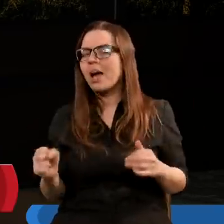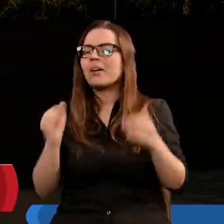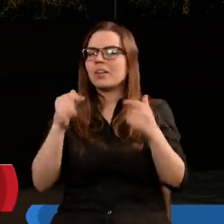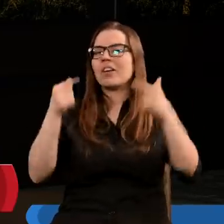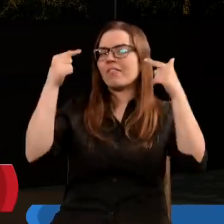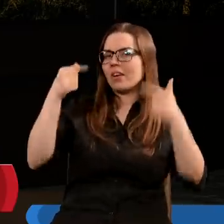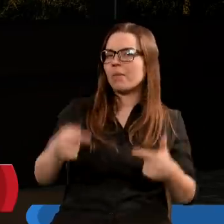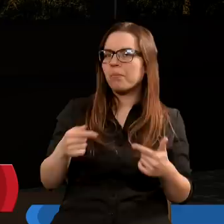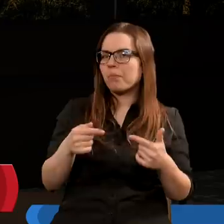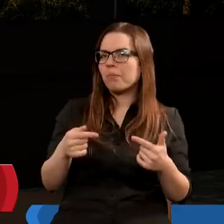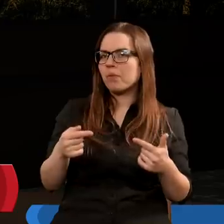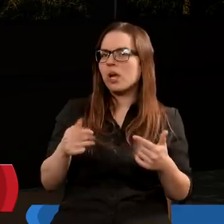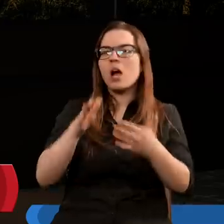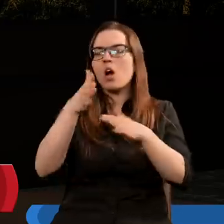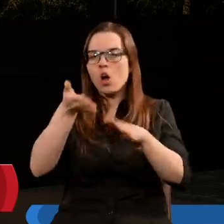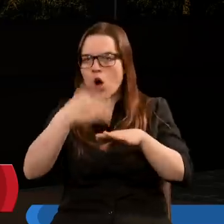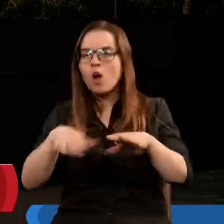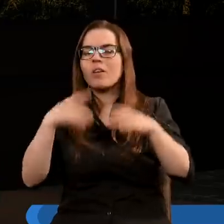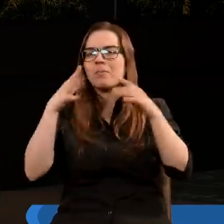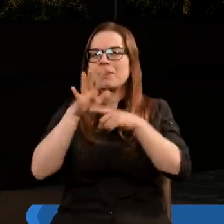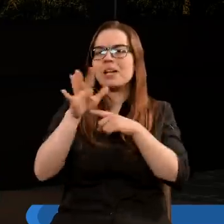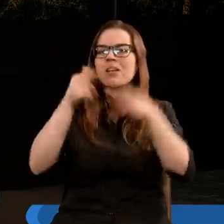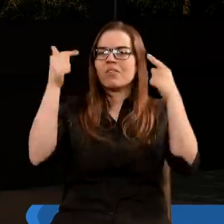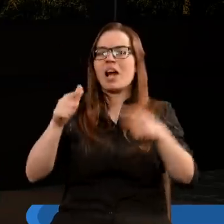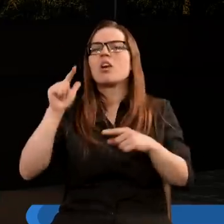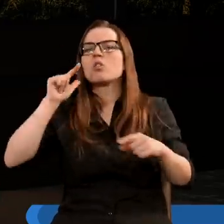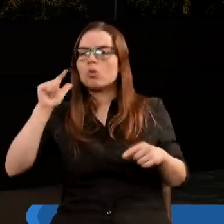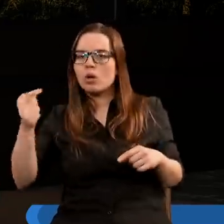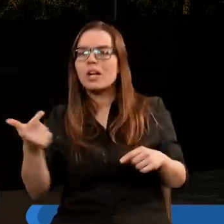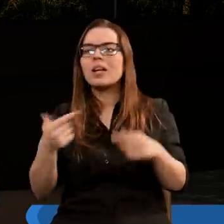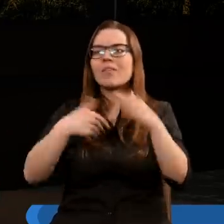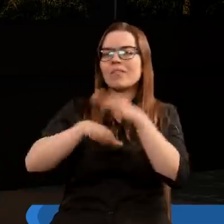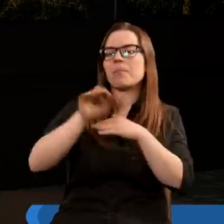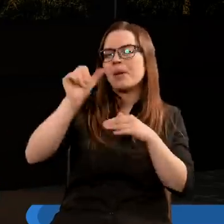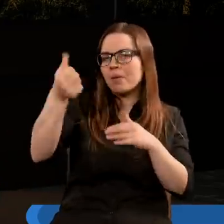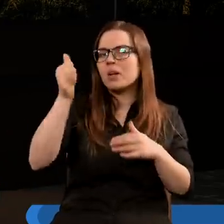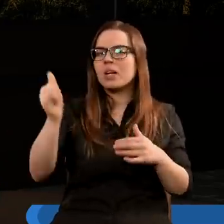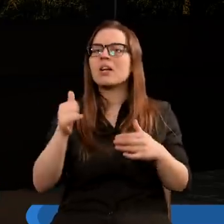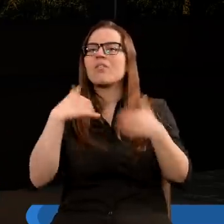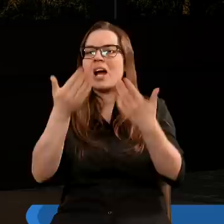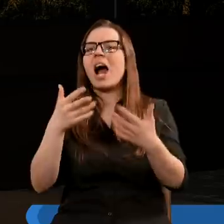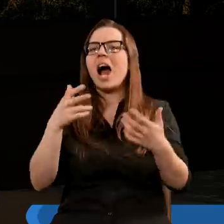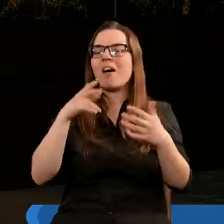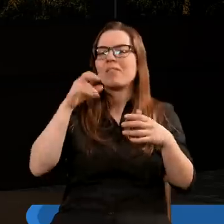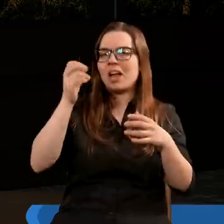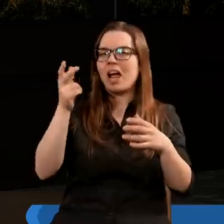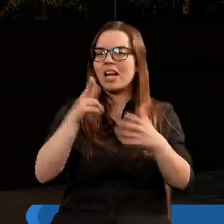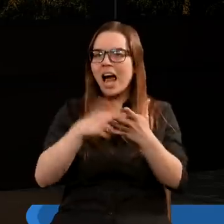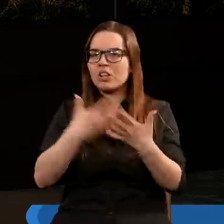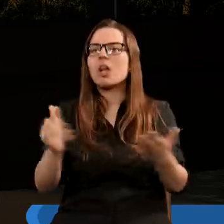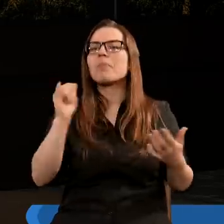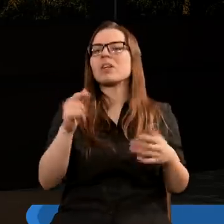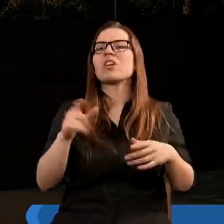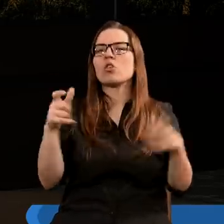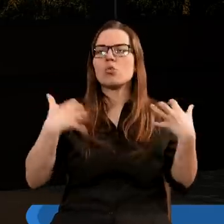wierszu, przepraszam, rozdział 16 i wiersz 2. I wyszedł pierwszy i wylał czaszę swoją na ziemię i pojawiły się